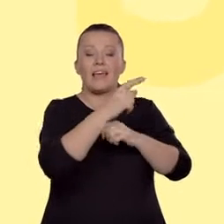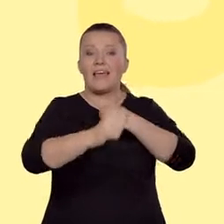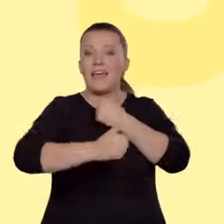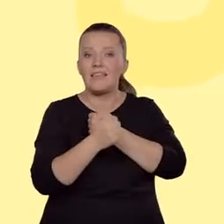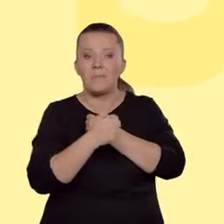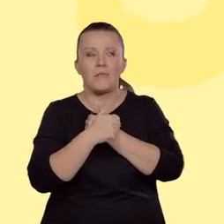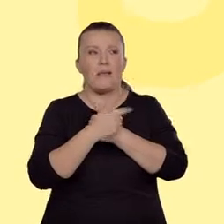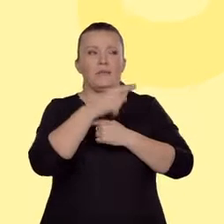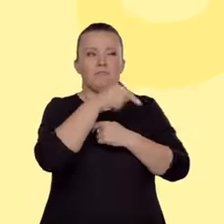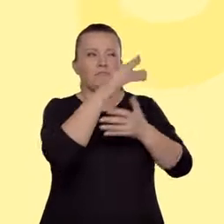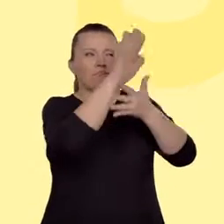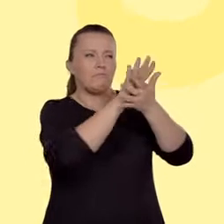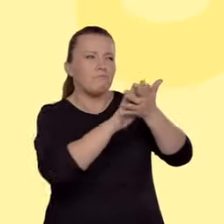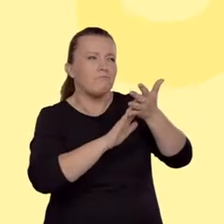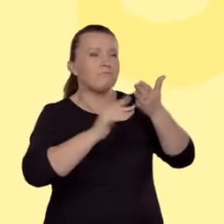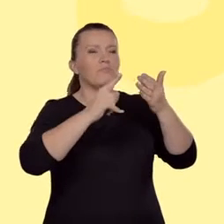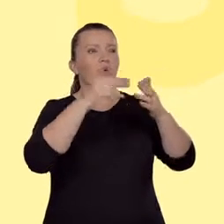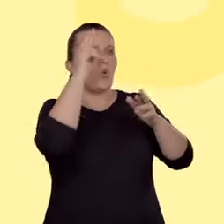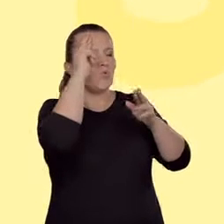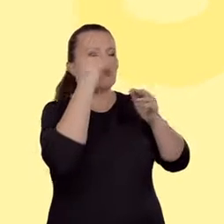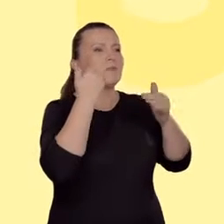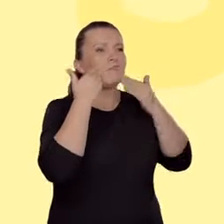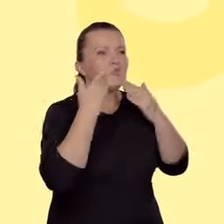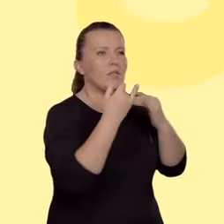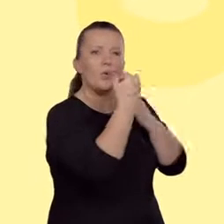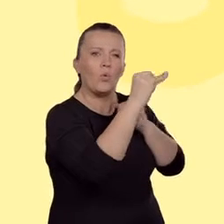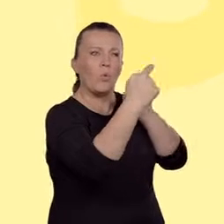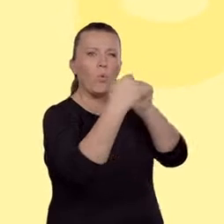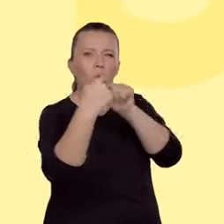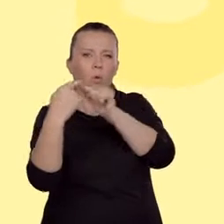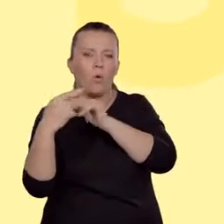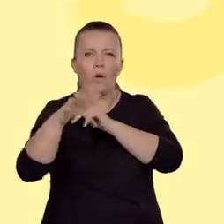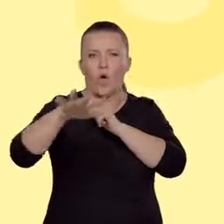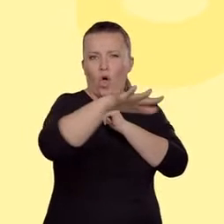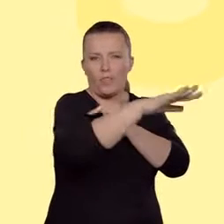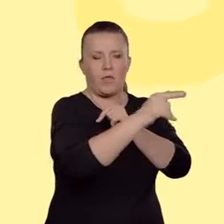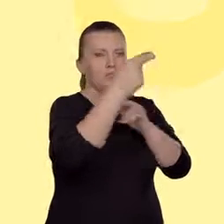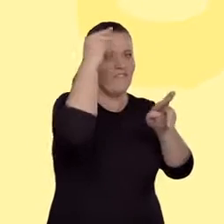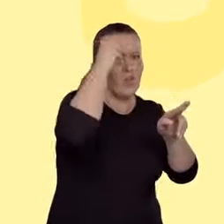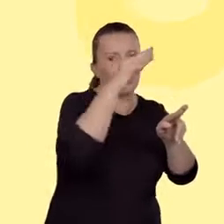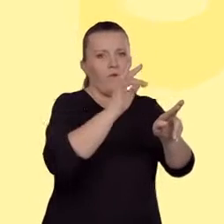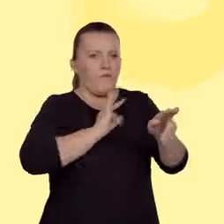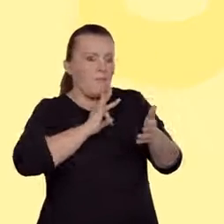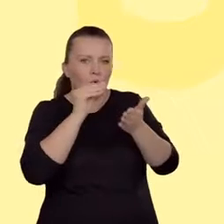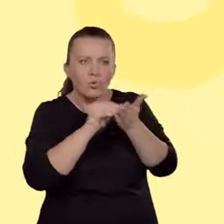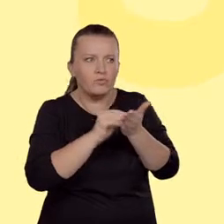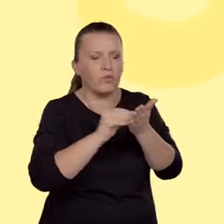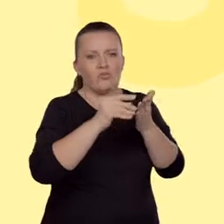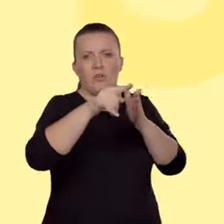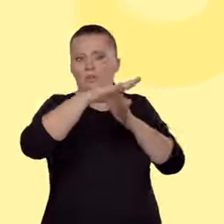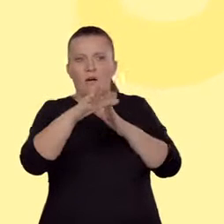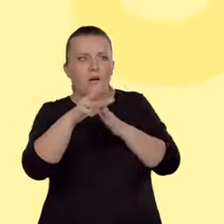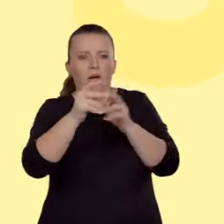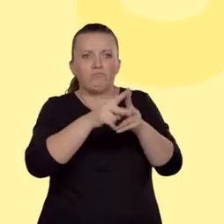odniesienia do kontekstu, innych tekstów kultury, do historii, do filozofii, a także do własnych przeżyć lub szeroko rozumianej sfery ludzkich